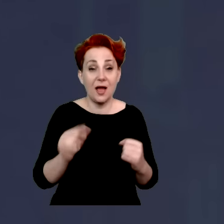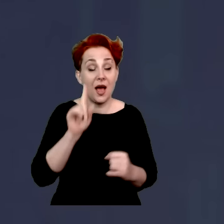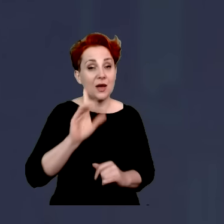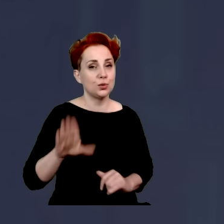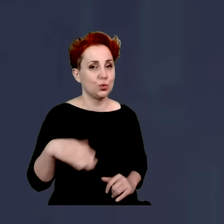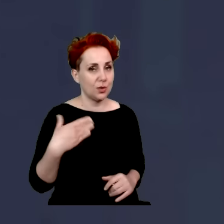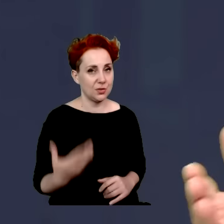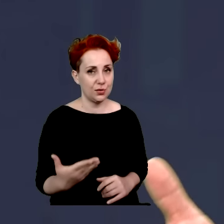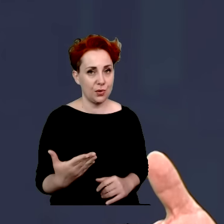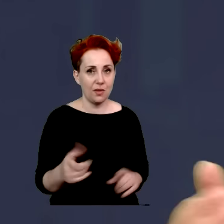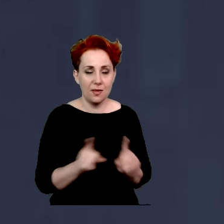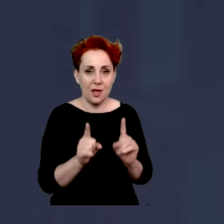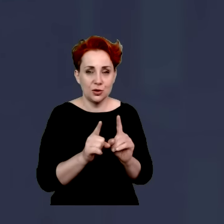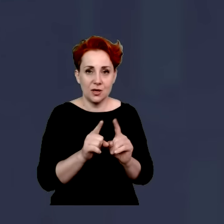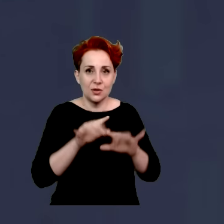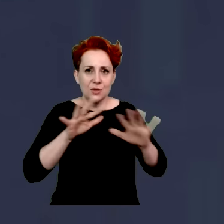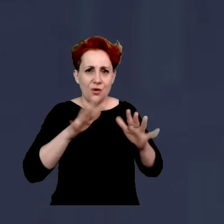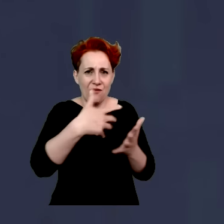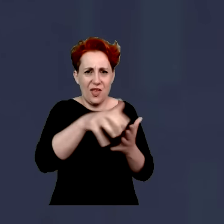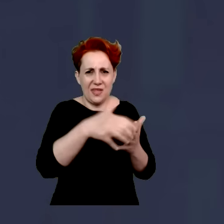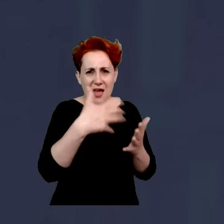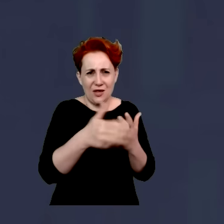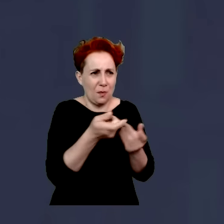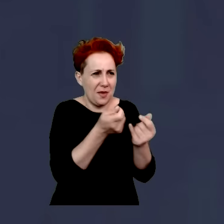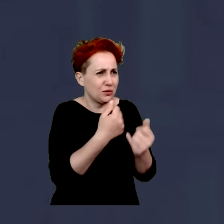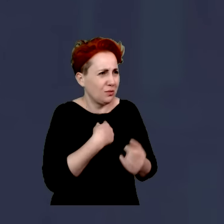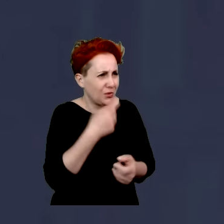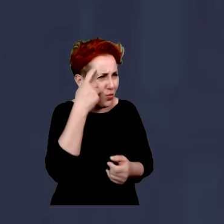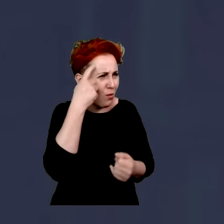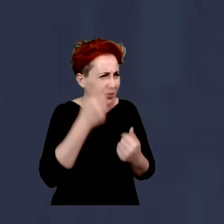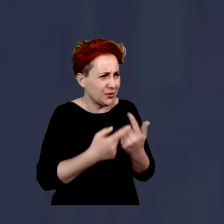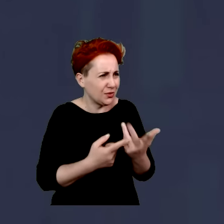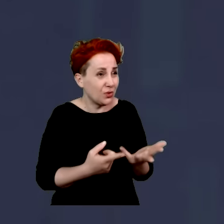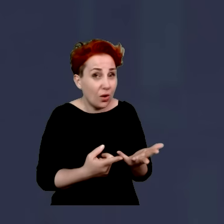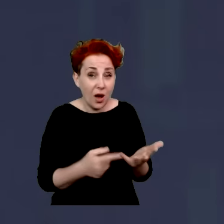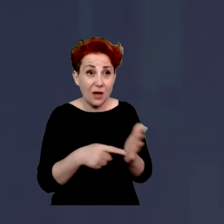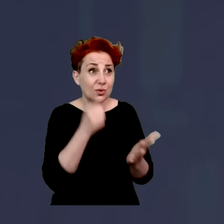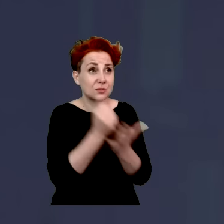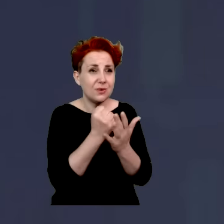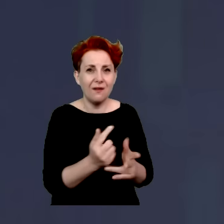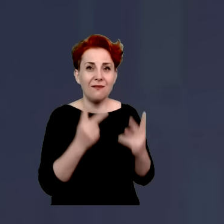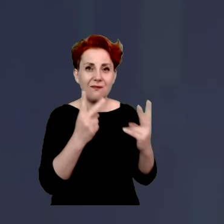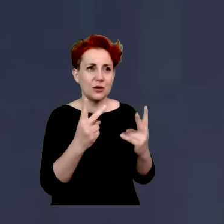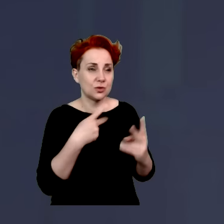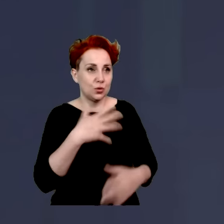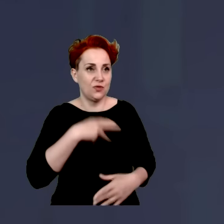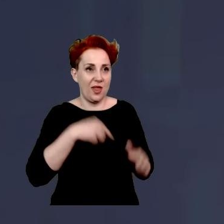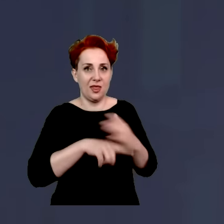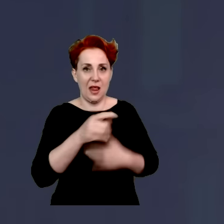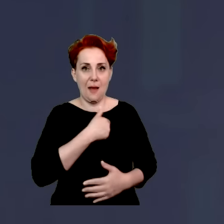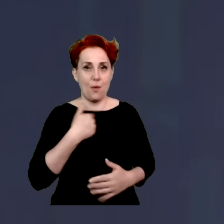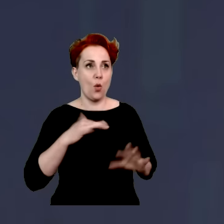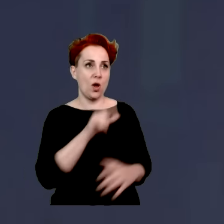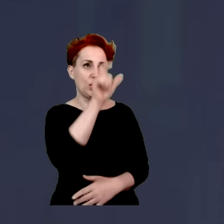chociażby taki wypływ pieniędzy na takie idiotyzmy, jak te, o których pani mówi, jeszcze w sprawie tak ważnej i tak świętej dla Polaków, jak